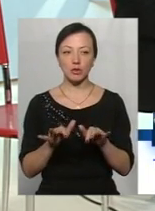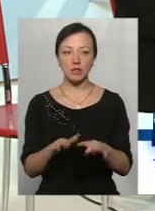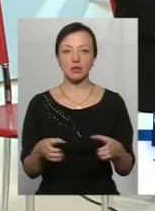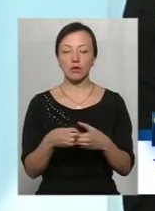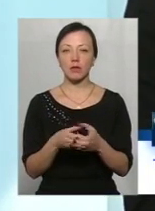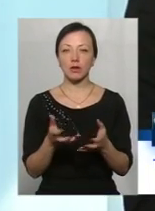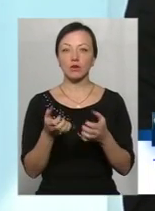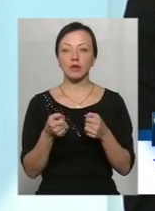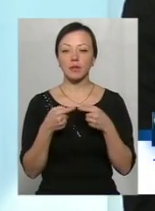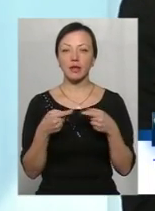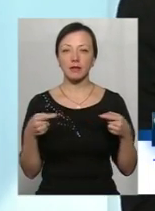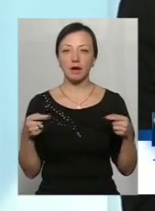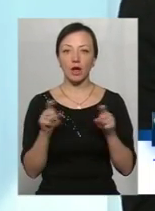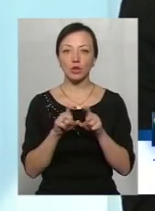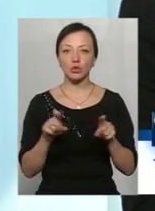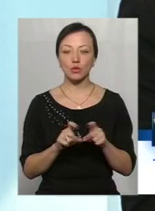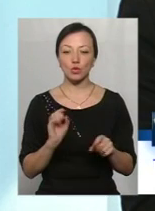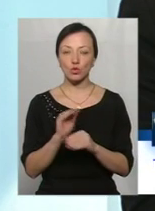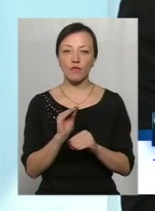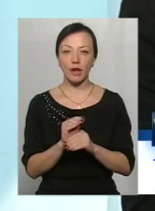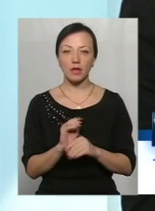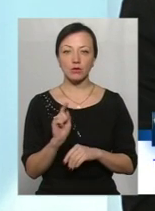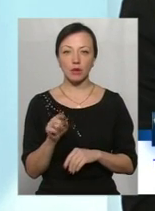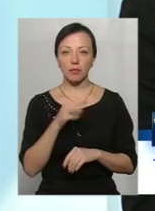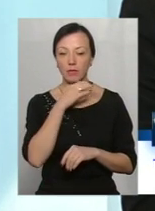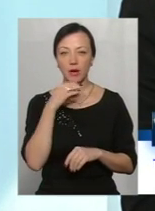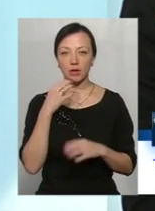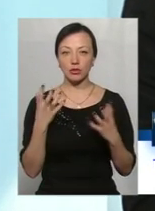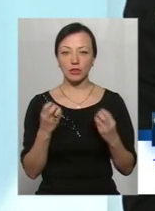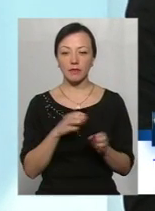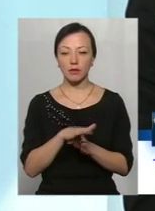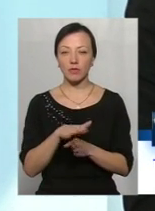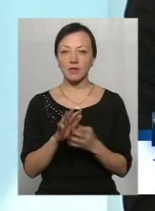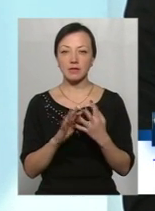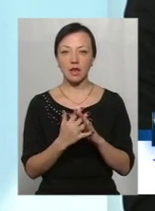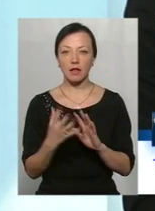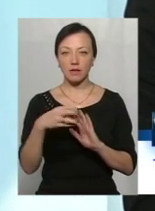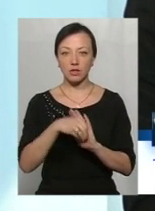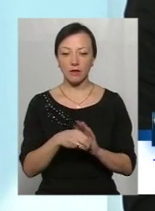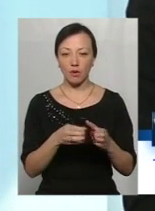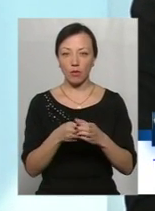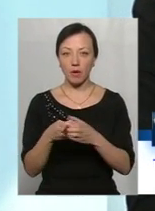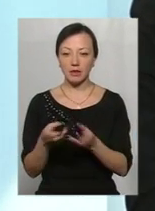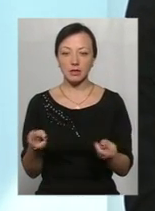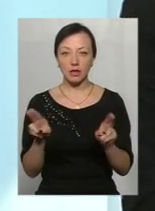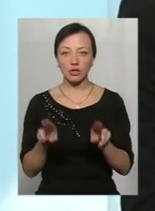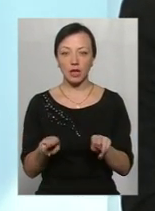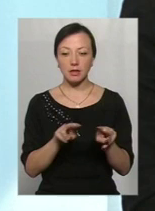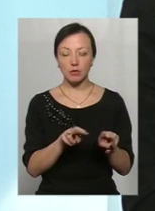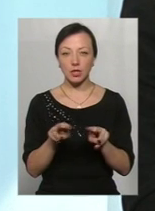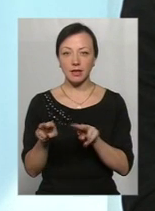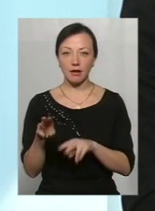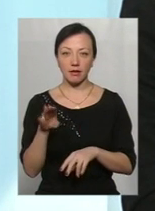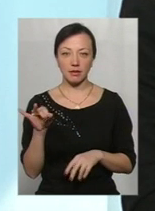інфраструктурну субвенцію. Там багато що відбувається в селах, які увійшли в громади, а їм залишається спостерігати.